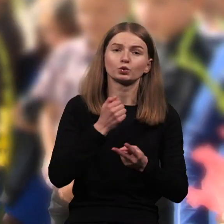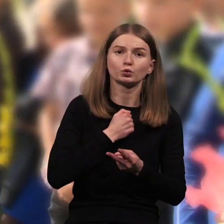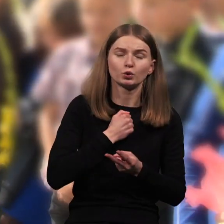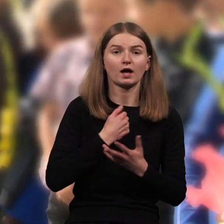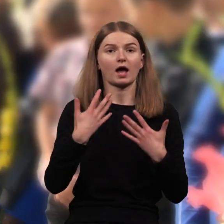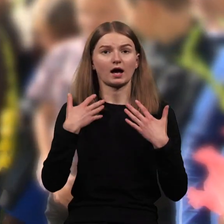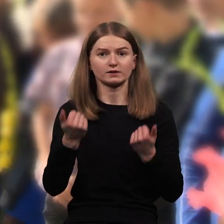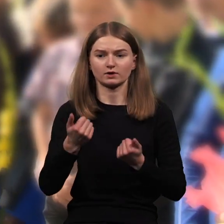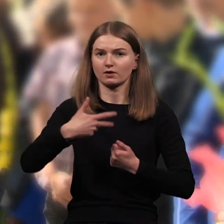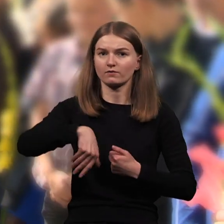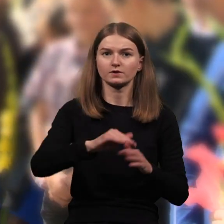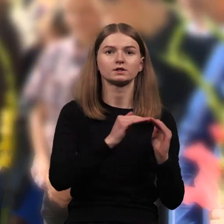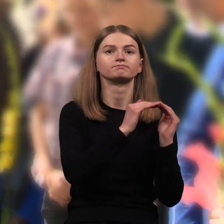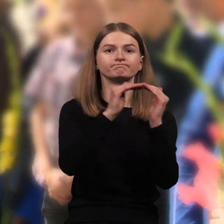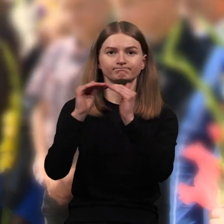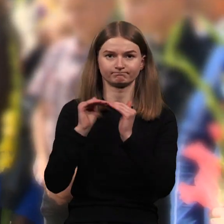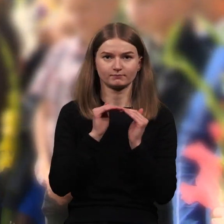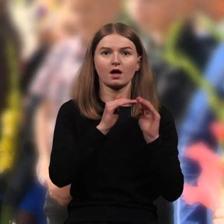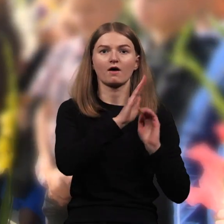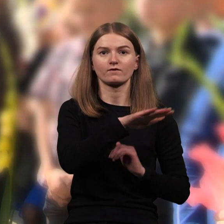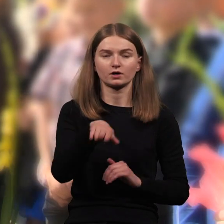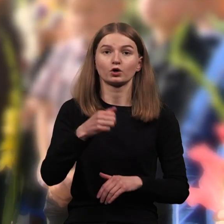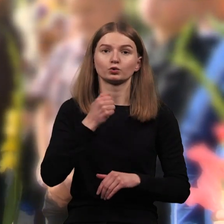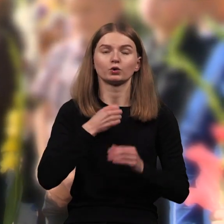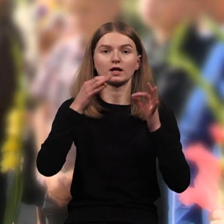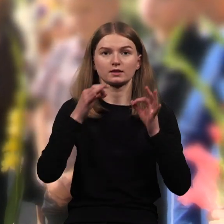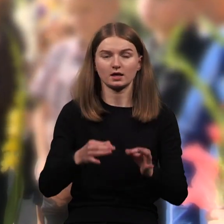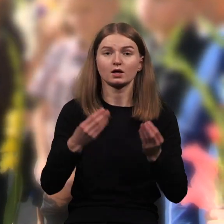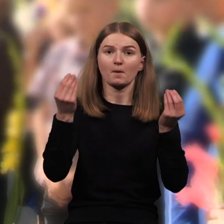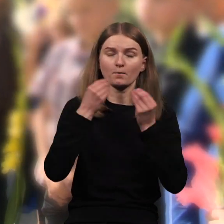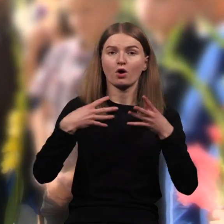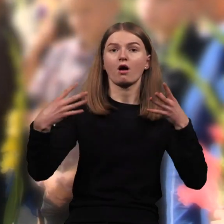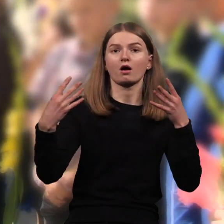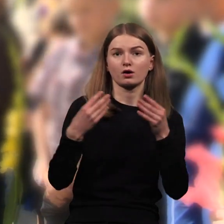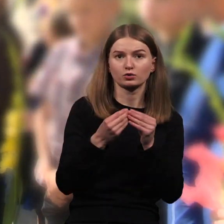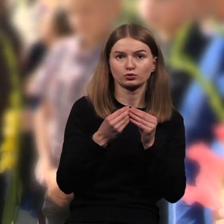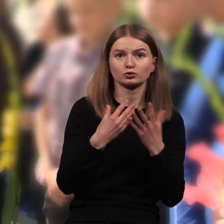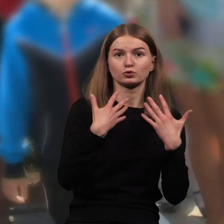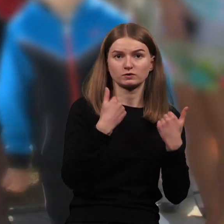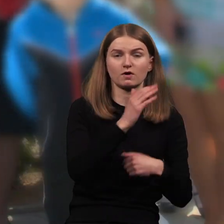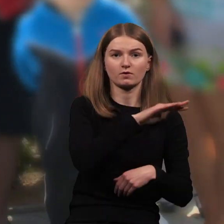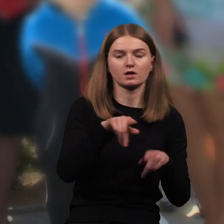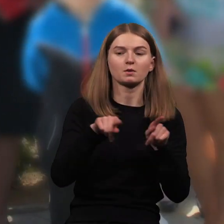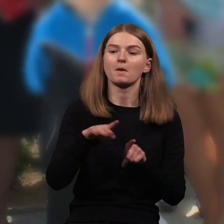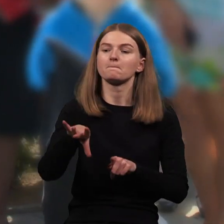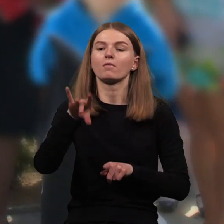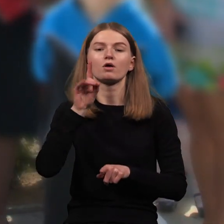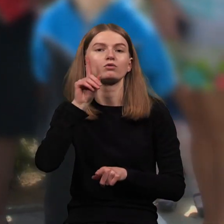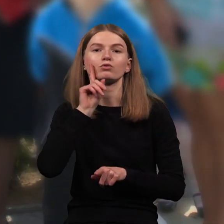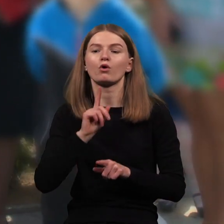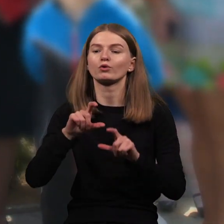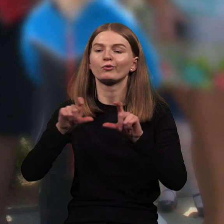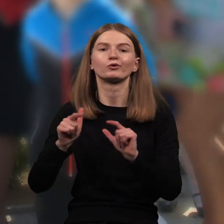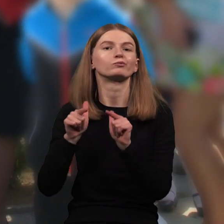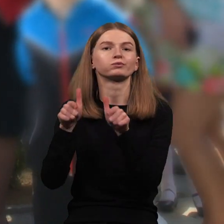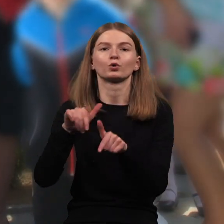ar ne, yra toks pat vaikas, turi teisę ne tik mokytis kartu su kitais vaikais, bet ir pasirinkti norimą mokyklą. Šiuo